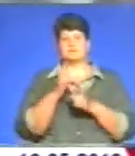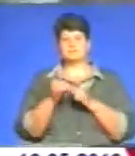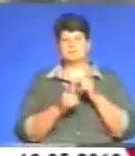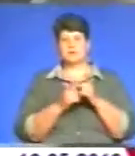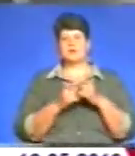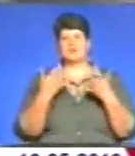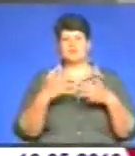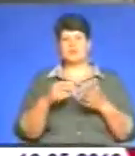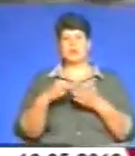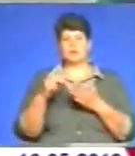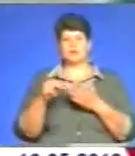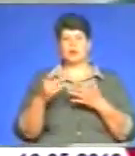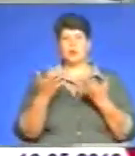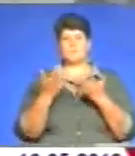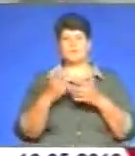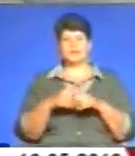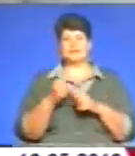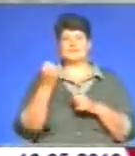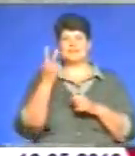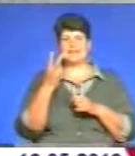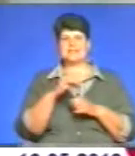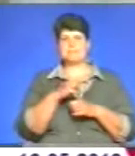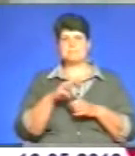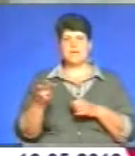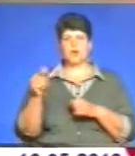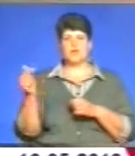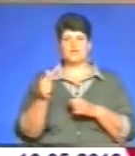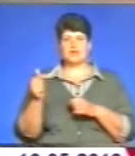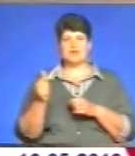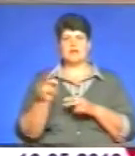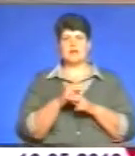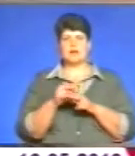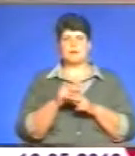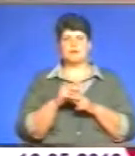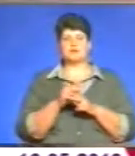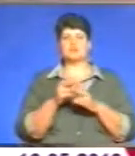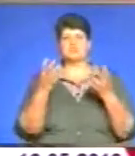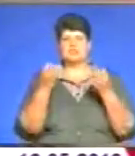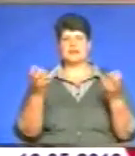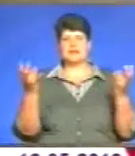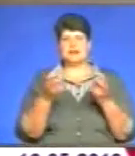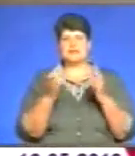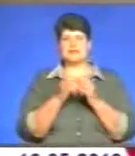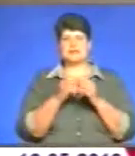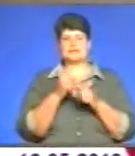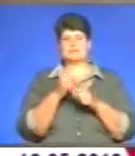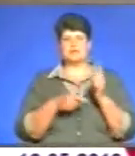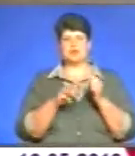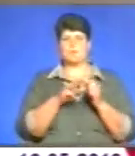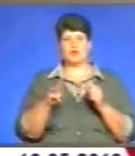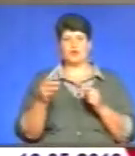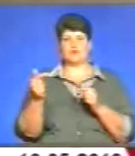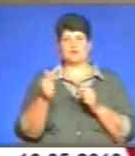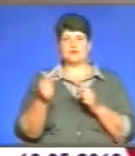Уже закуплено обладнання на 12 мільйонів гривень. Для ремонтних робіт необхідно ще 10,5 мільйонів гривень.